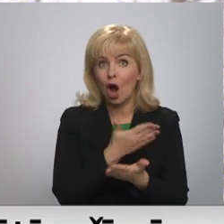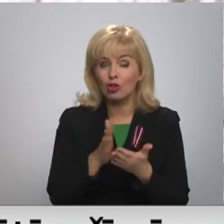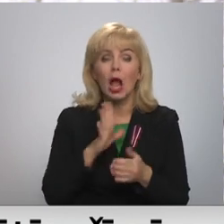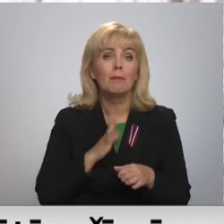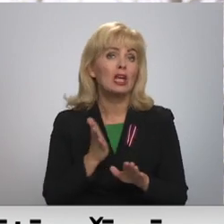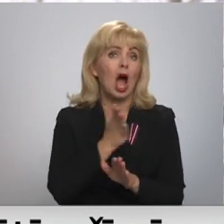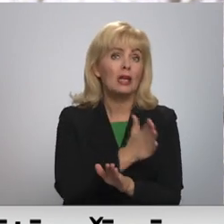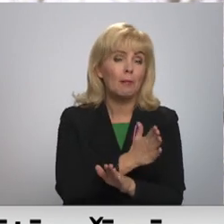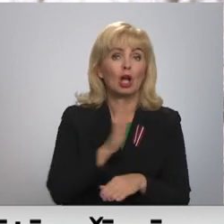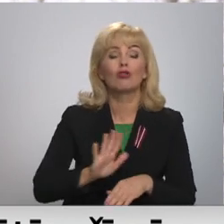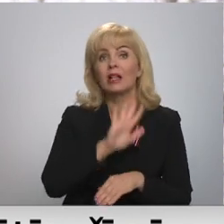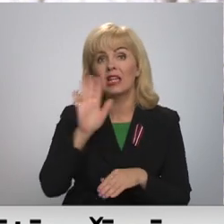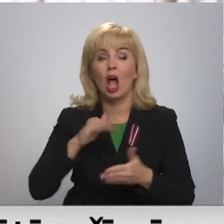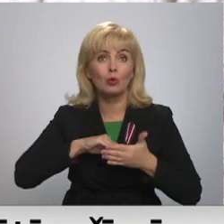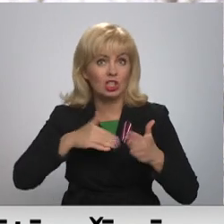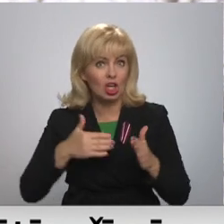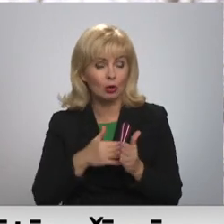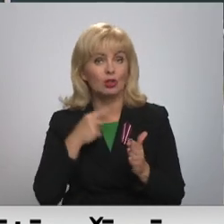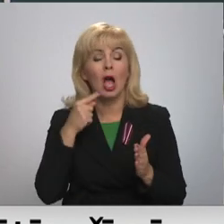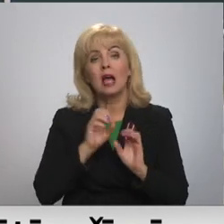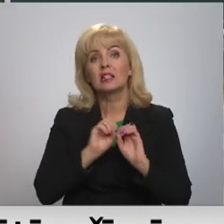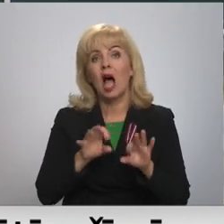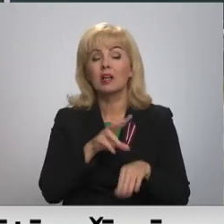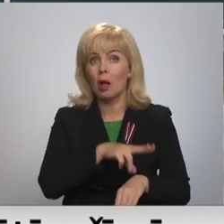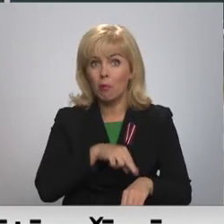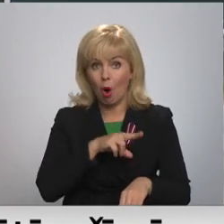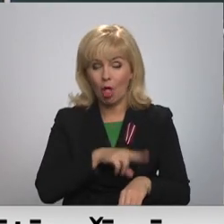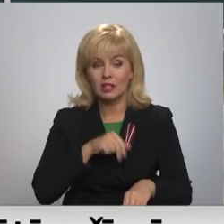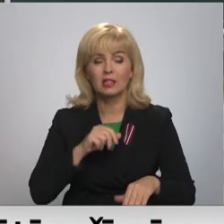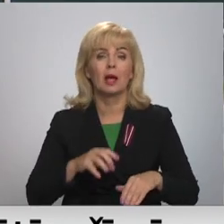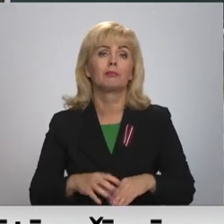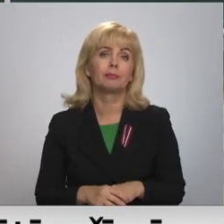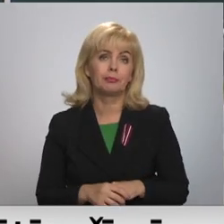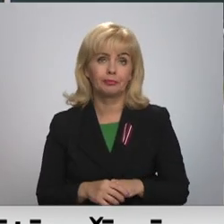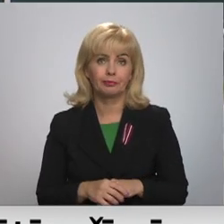no iepriekšējo dienu situācijas, norāda policijā. Vitāns Tratīvans Milovs, Latvijas televīzes.